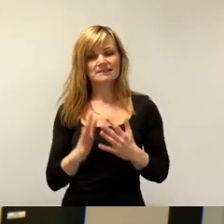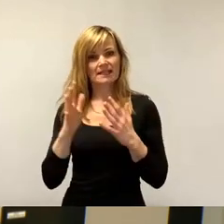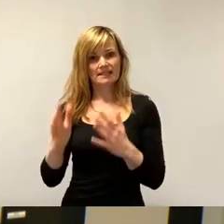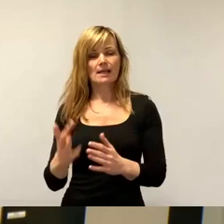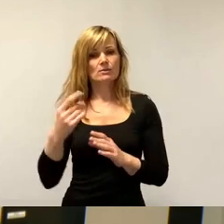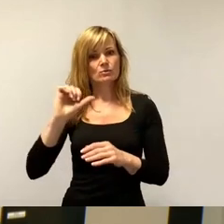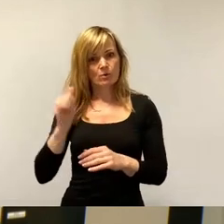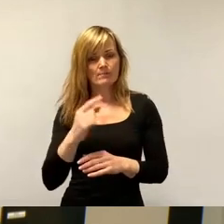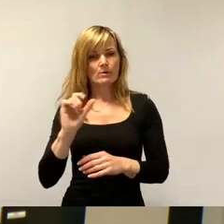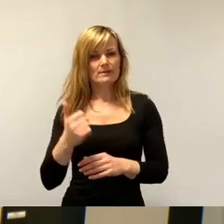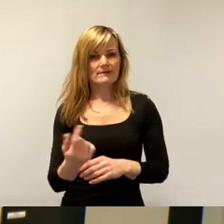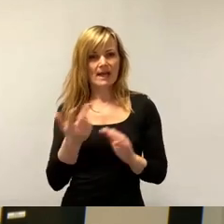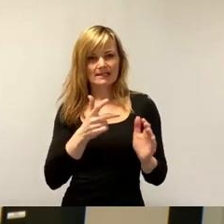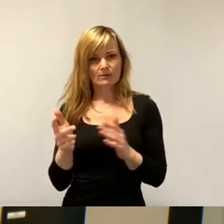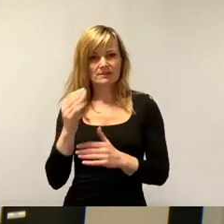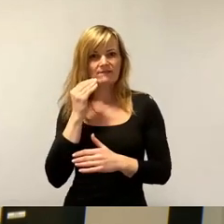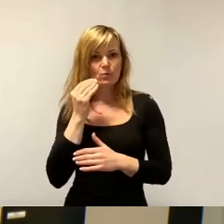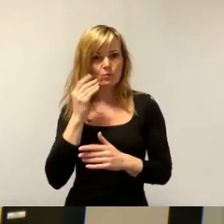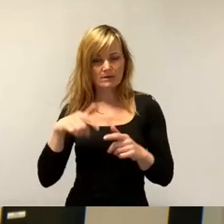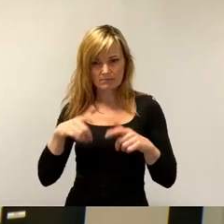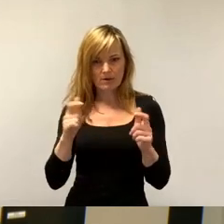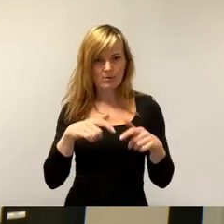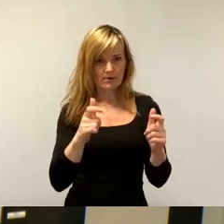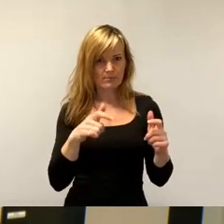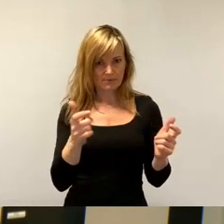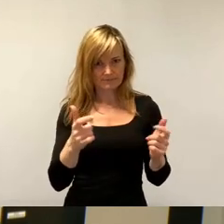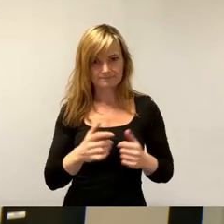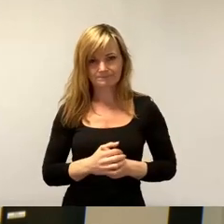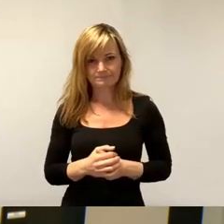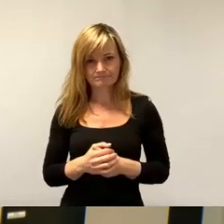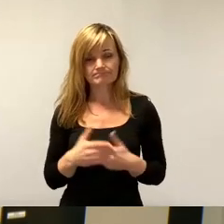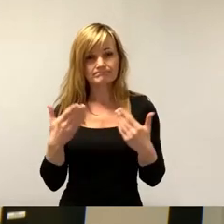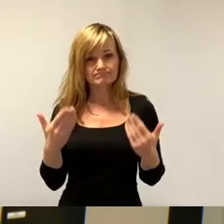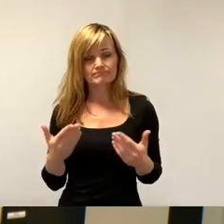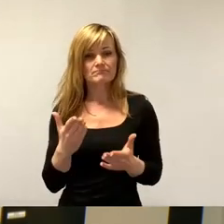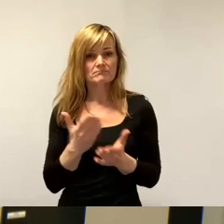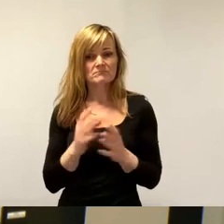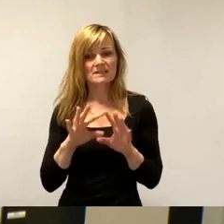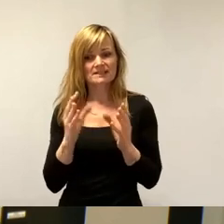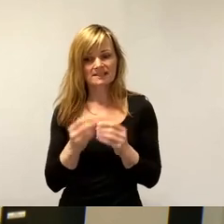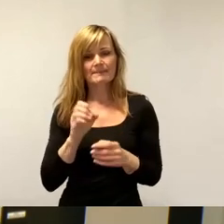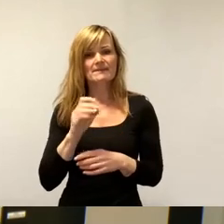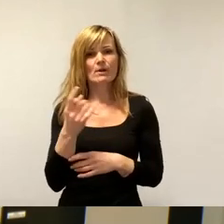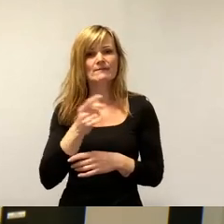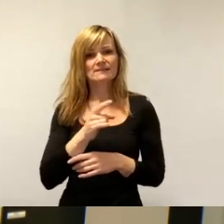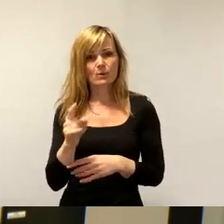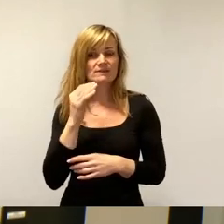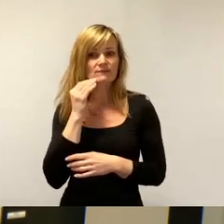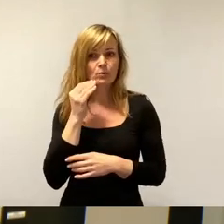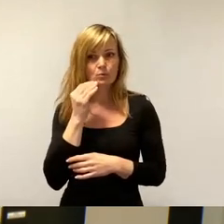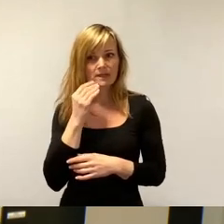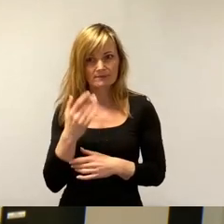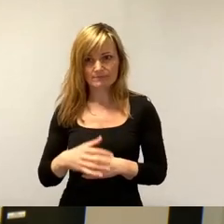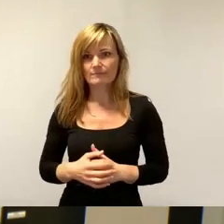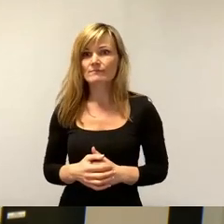8.000 Wohnungen entstehen würden. Das heißt, hier sind wir schon mal locker bei 12.000 Wohnungen. Die könnten durchaus